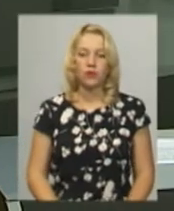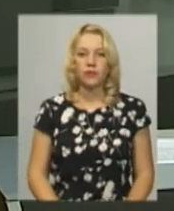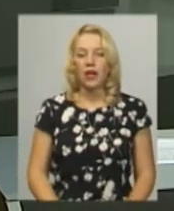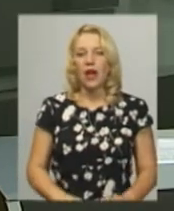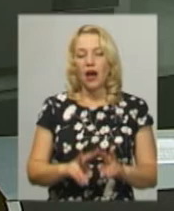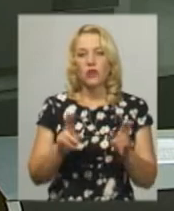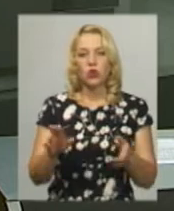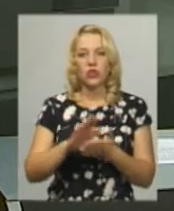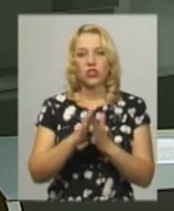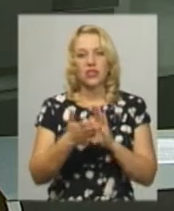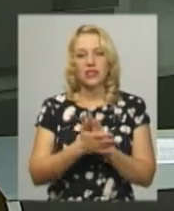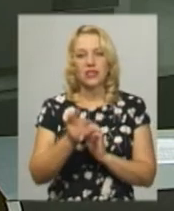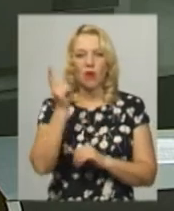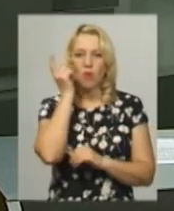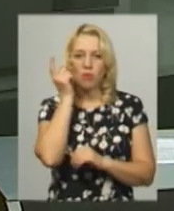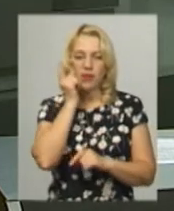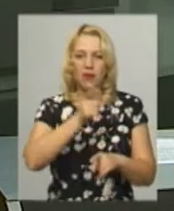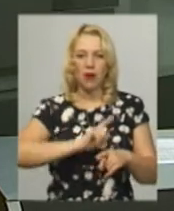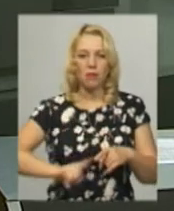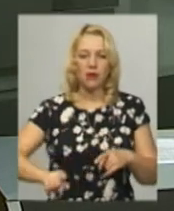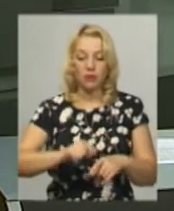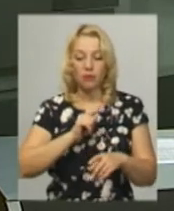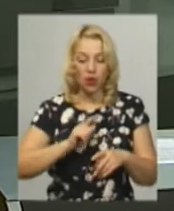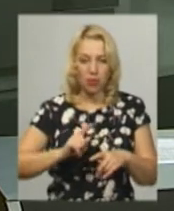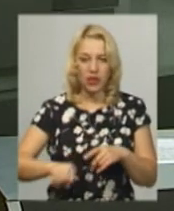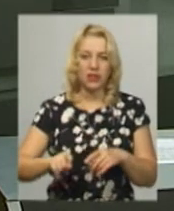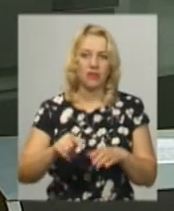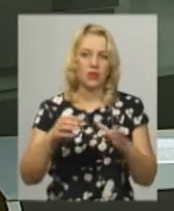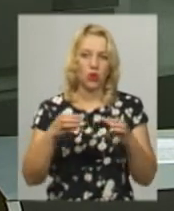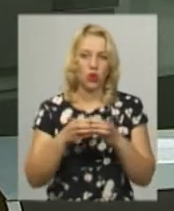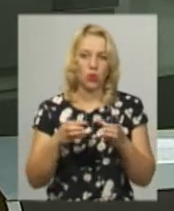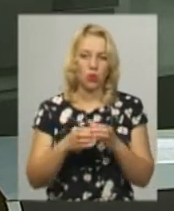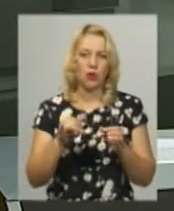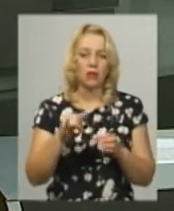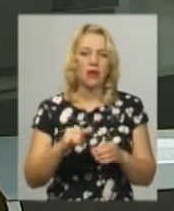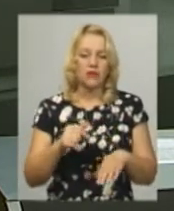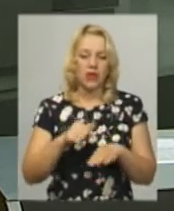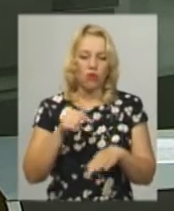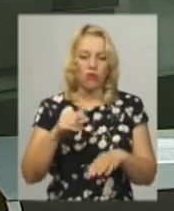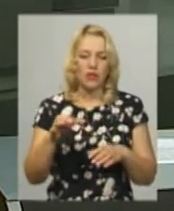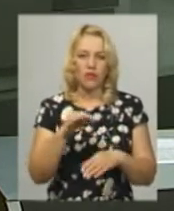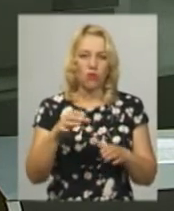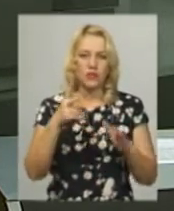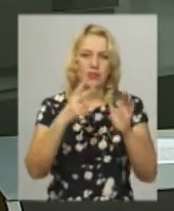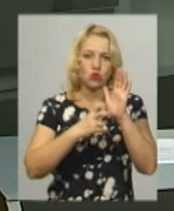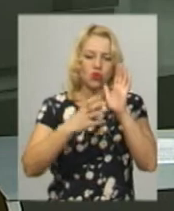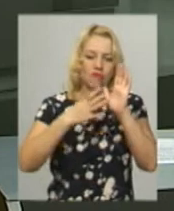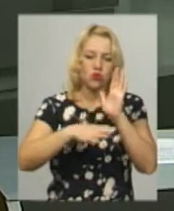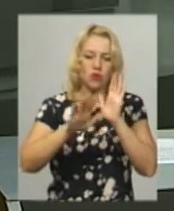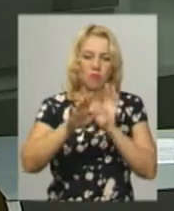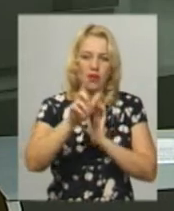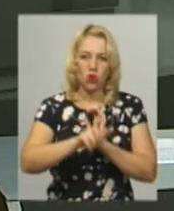Аналогічна ситуація з мобільними оперативними групами реагування в області. У їх складі 895 осіб та